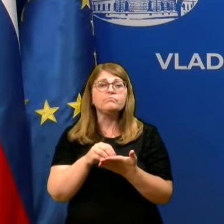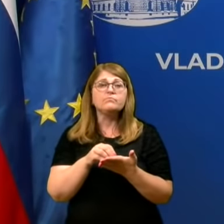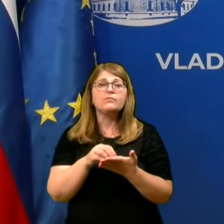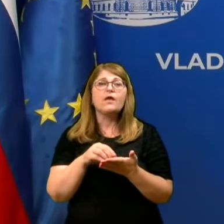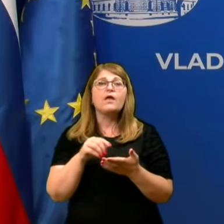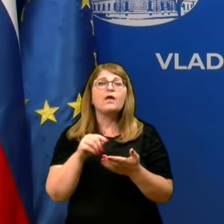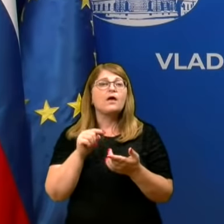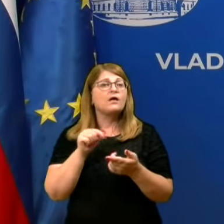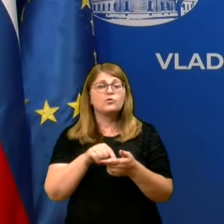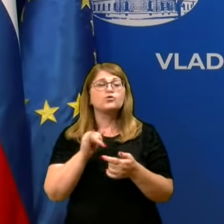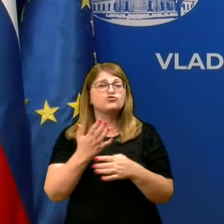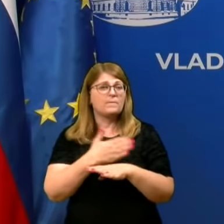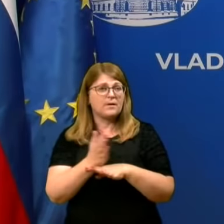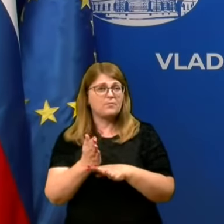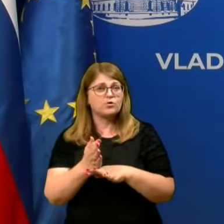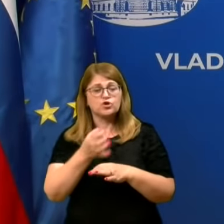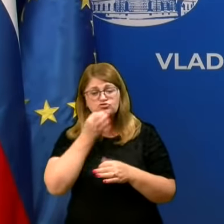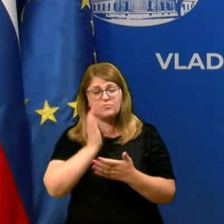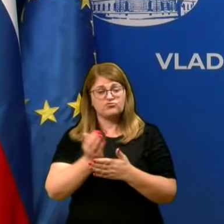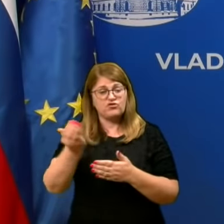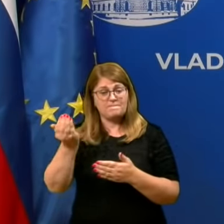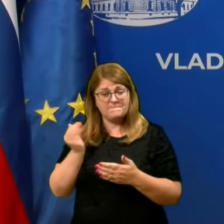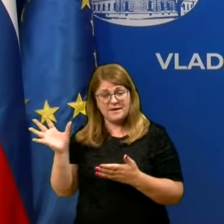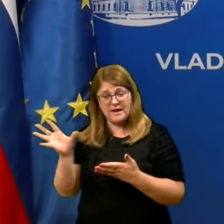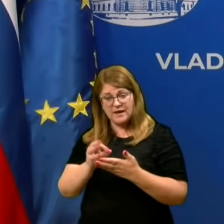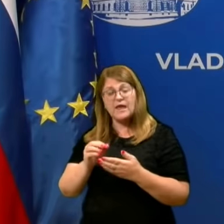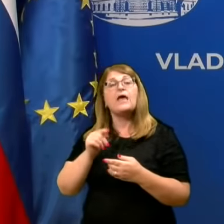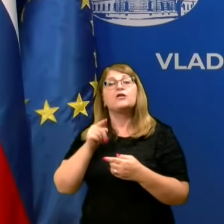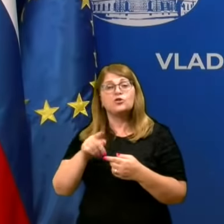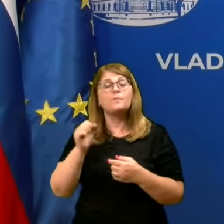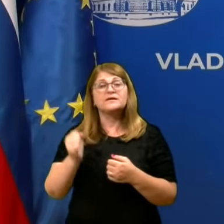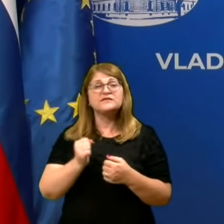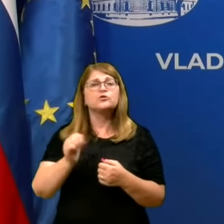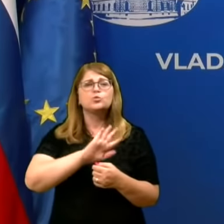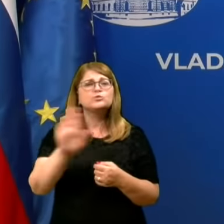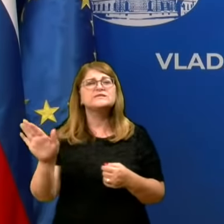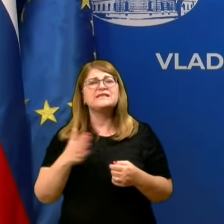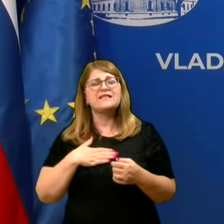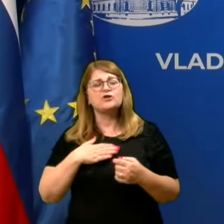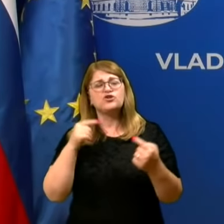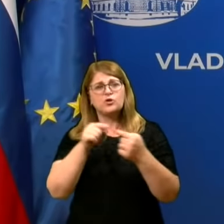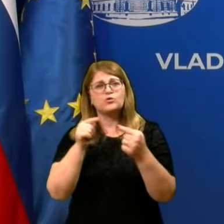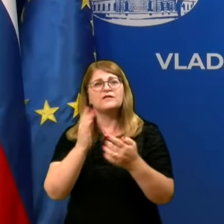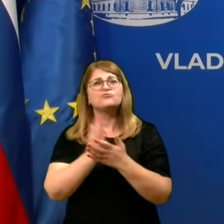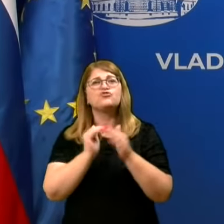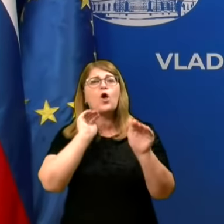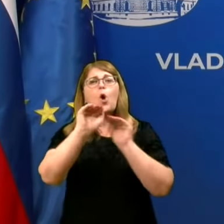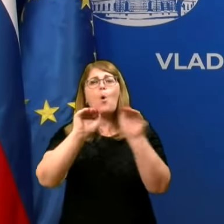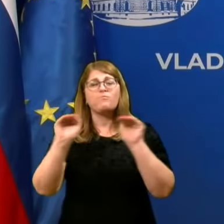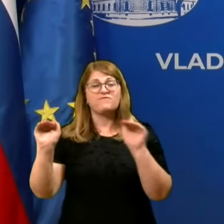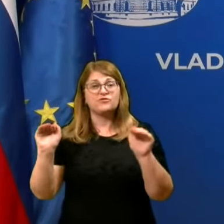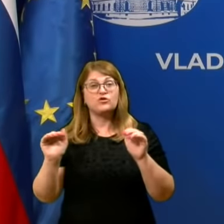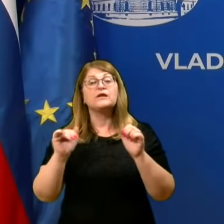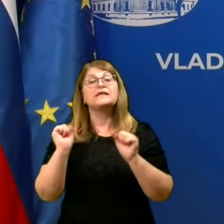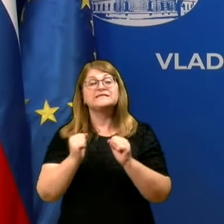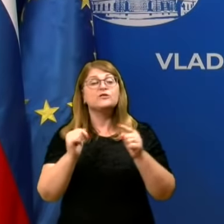kontakti obveščeni. In to je vse, kar si želimo, da bojo obveščeni, kako lahko ravnajo samo zaščitno, da zaščiti osebe in